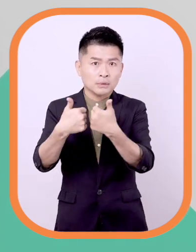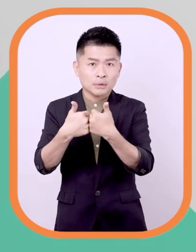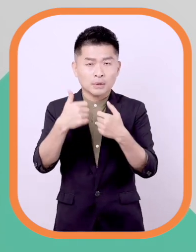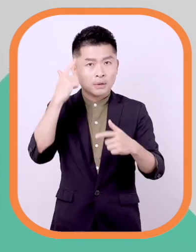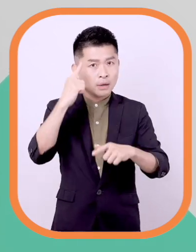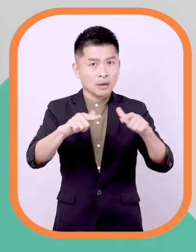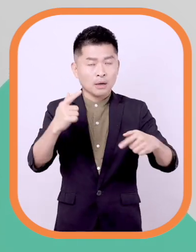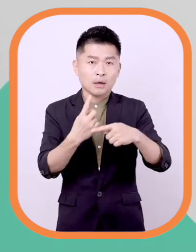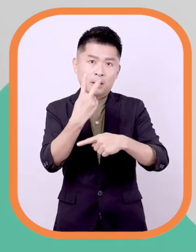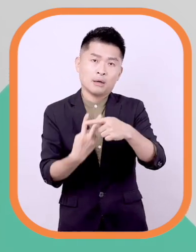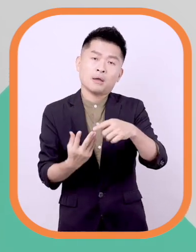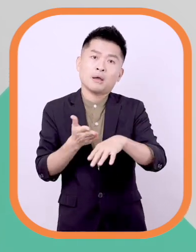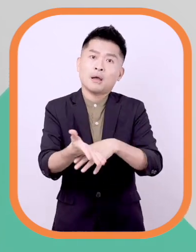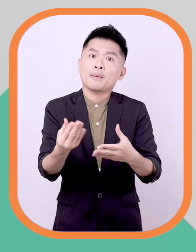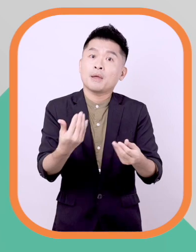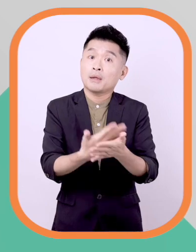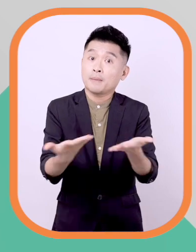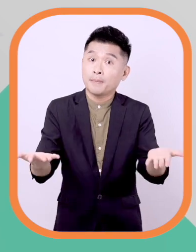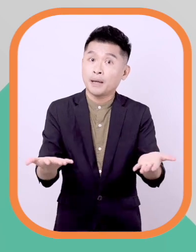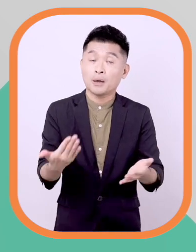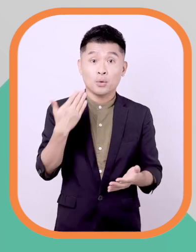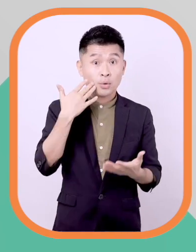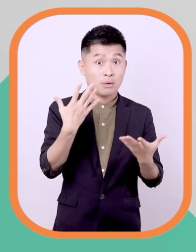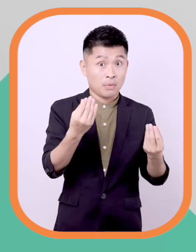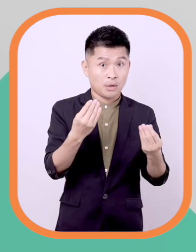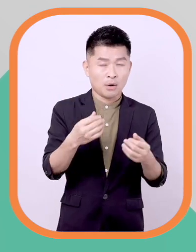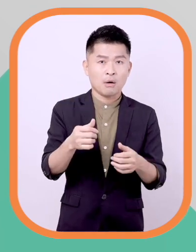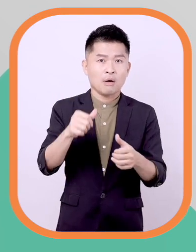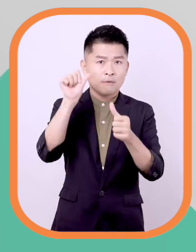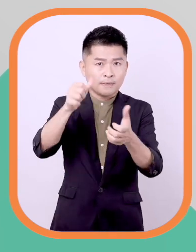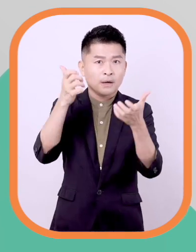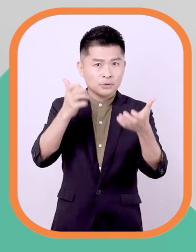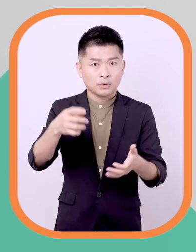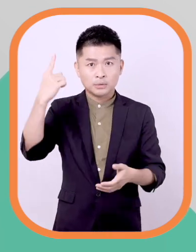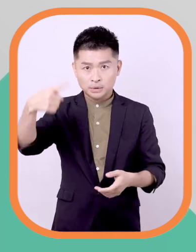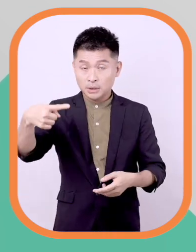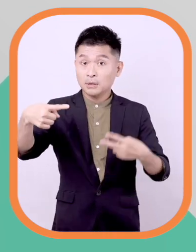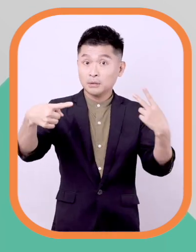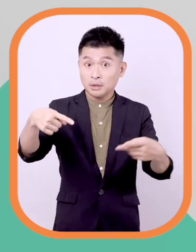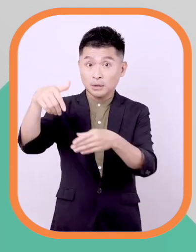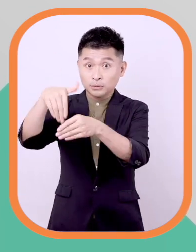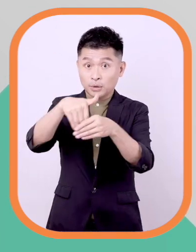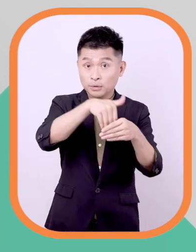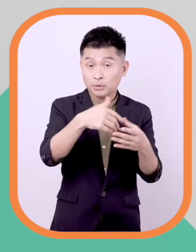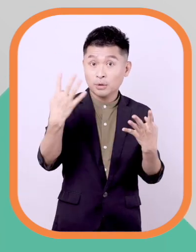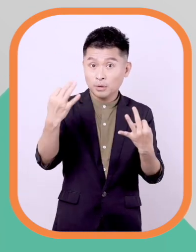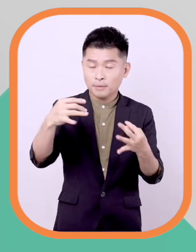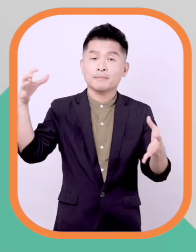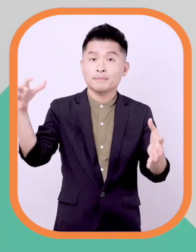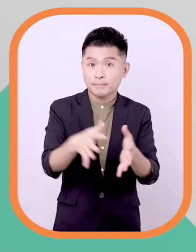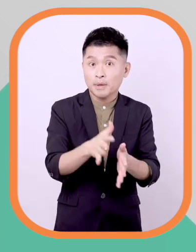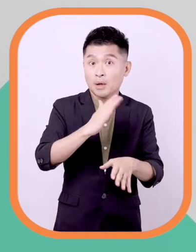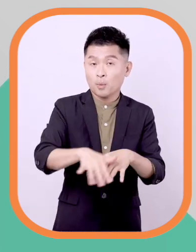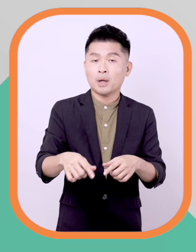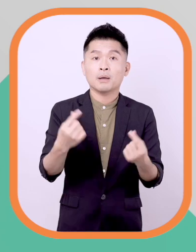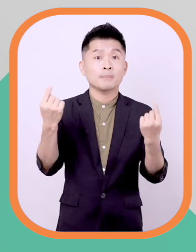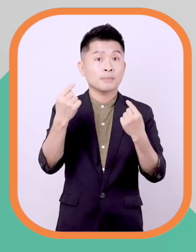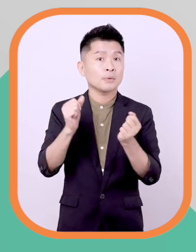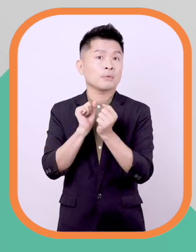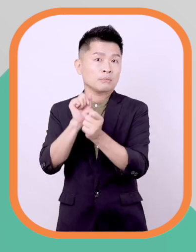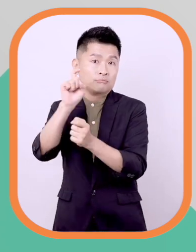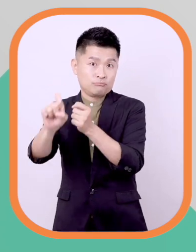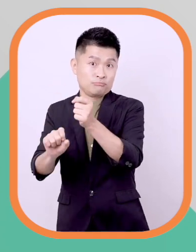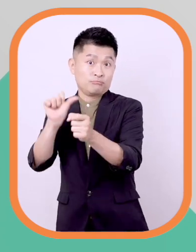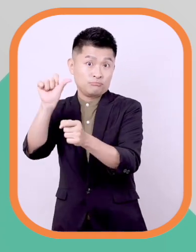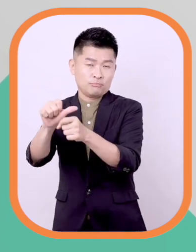过半的话要怎么办像这种状况就会将最不利于被告的刑度票数算入次不利的票数内例